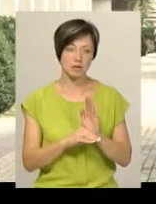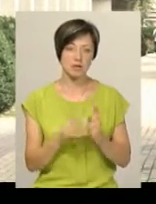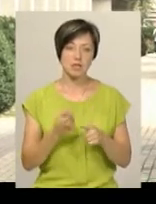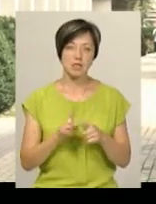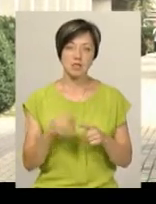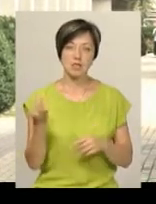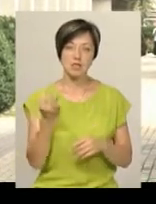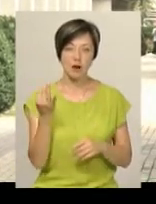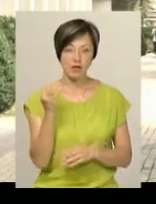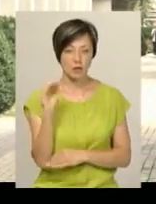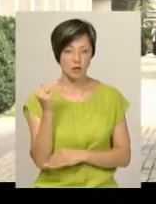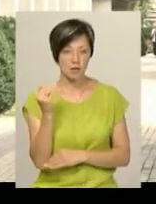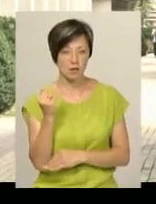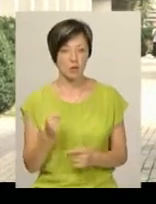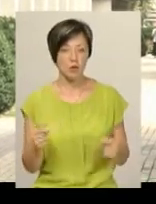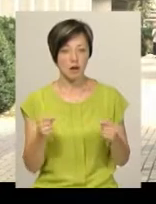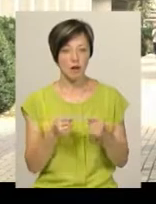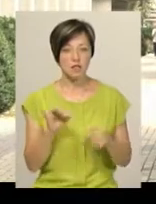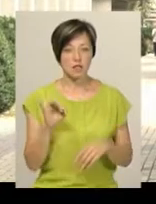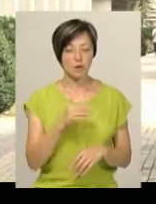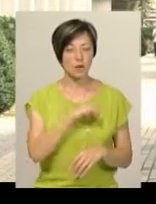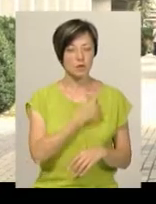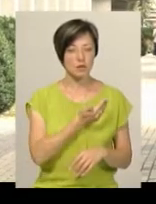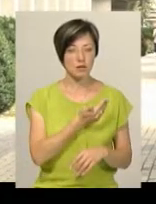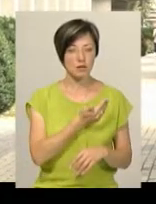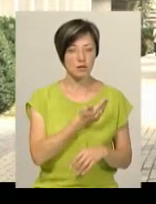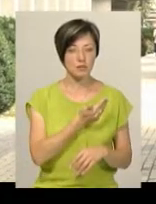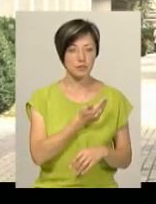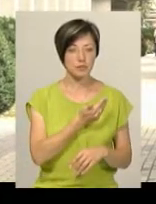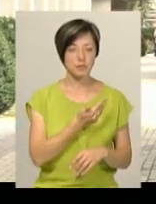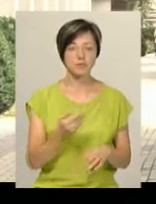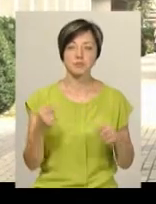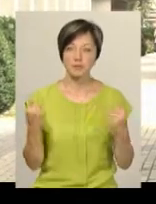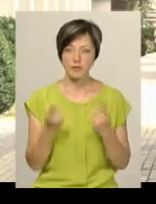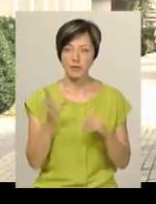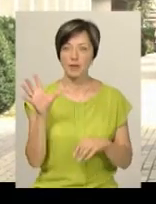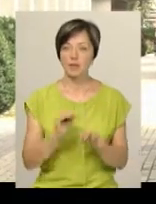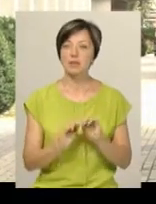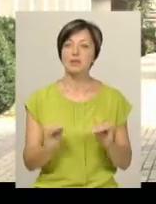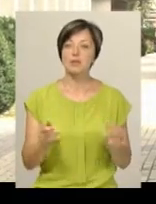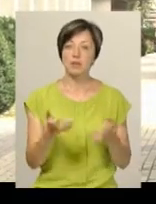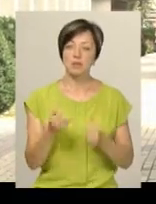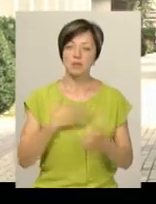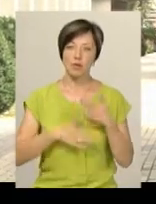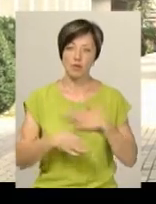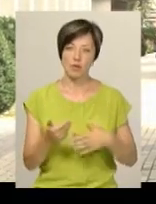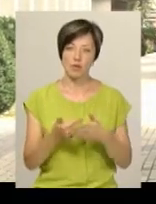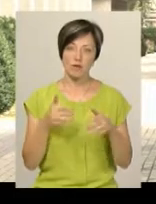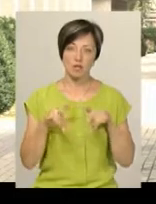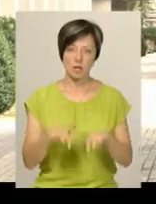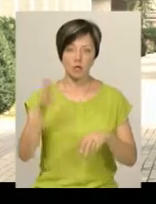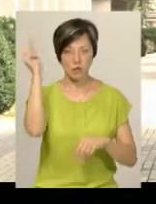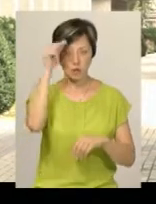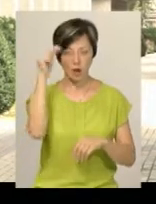зацікавлює дитину якраз і хотілося б, звичайно, щоб всі діти отримували задоволення від процесу